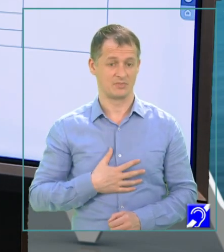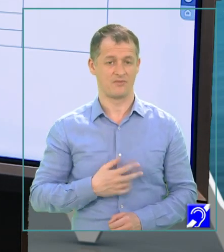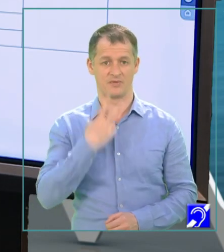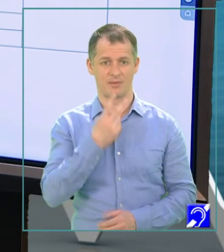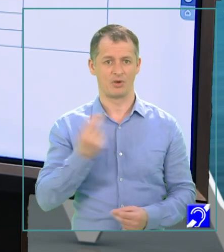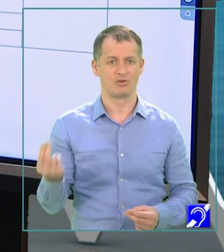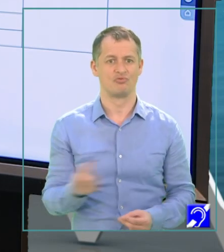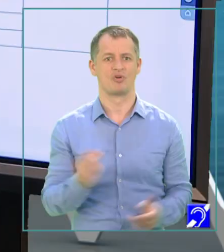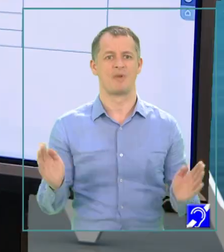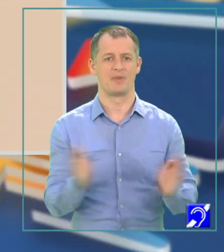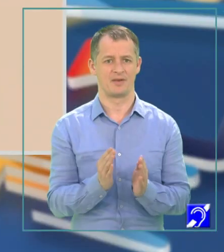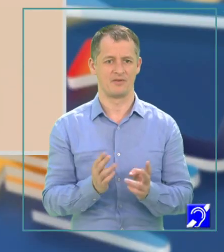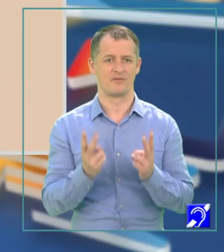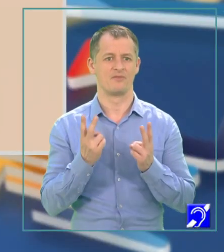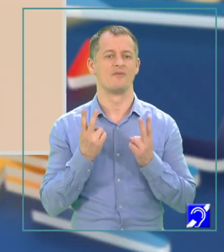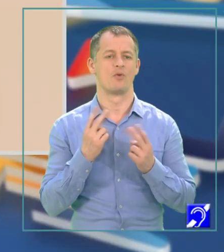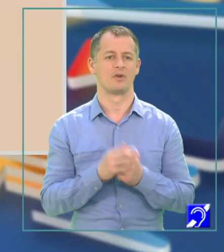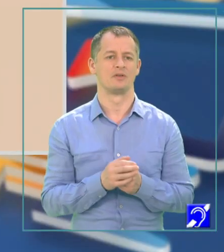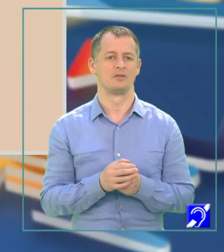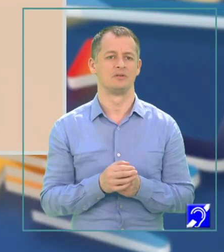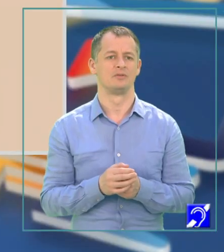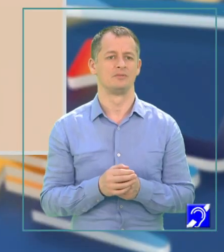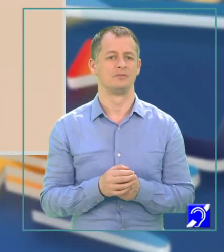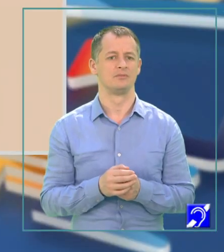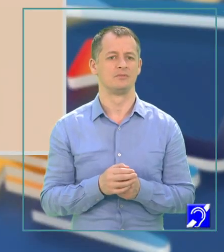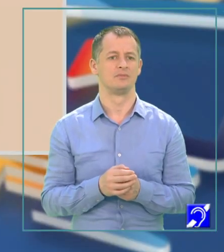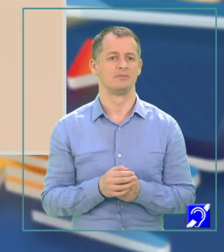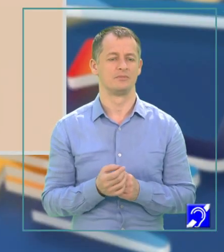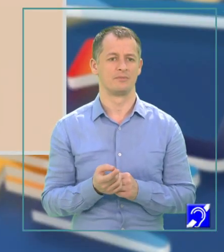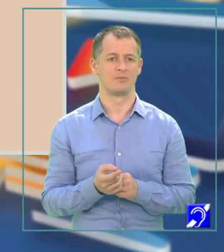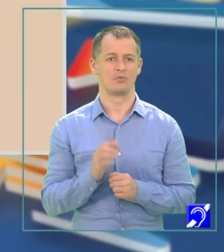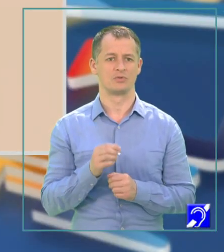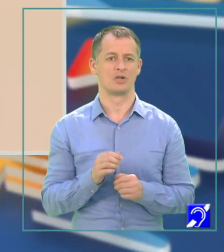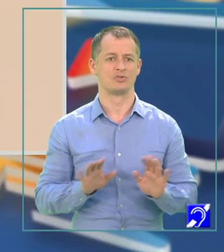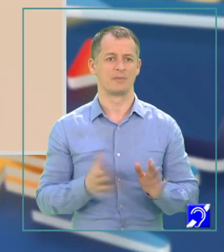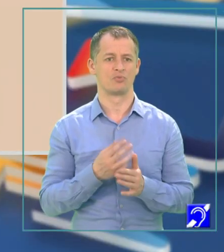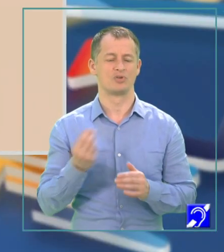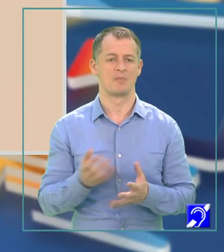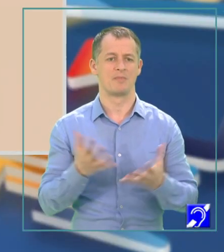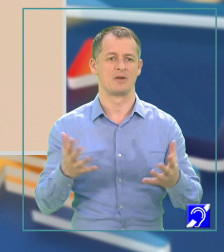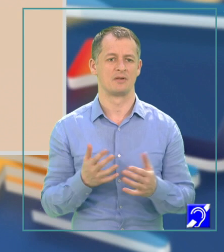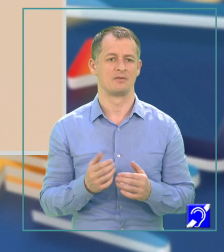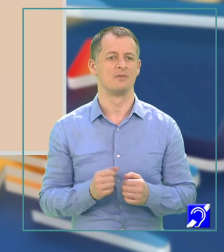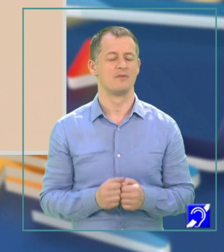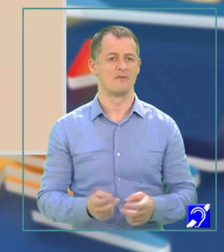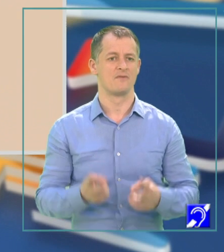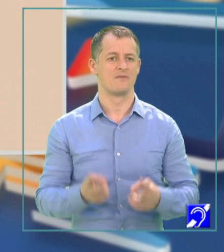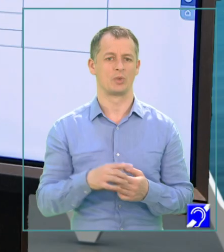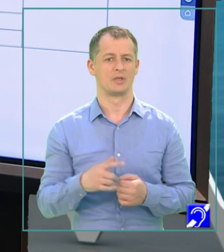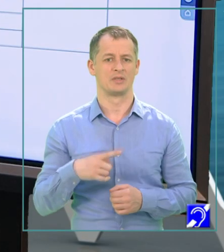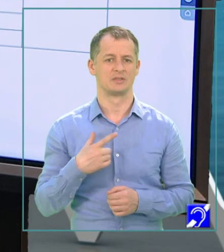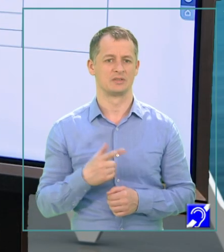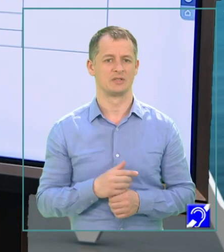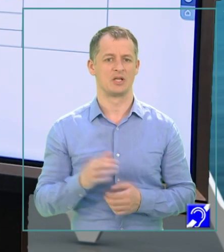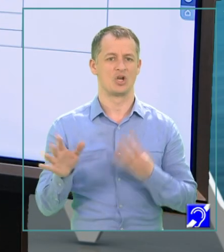care este cea mai mică valoare dintr-un set de valori, vom porni cu cea mai mare valoare din mulțimea de valori. În cazul nostru este